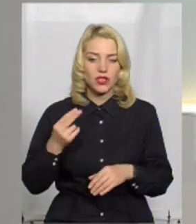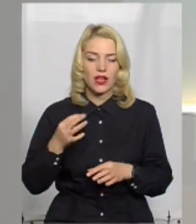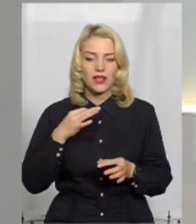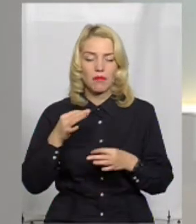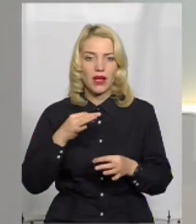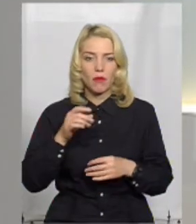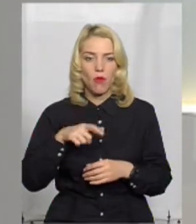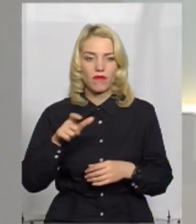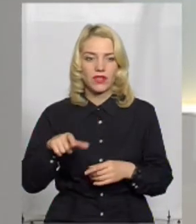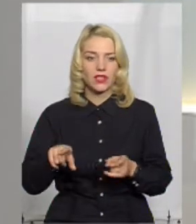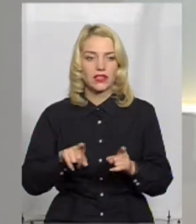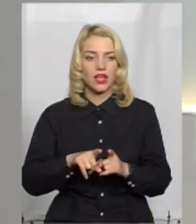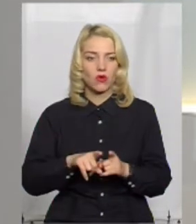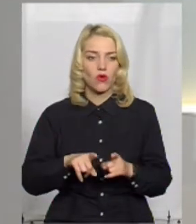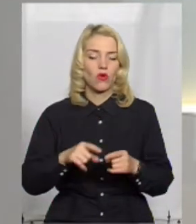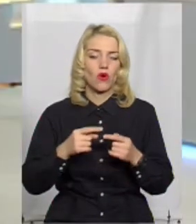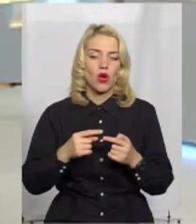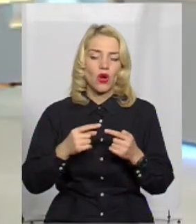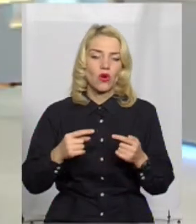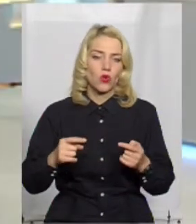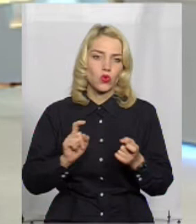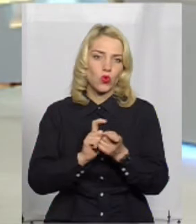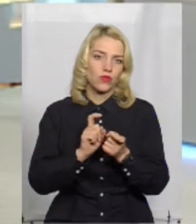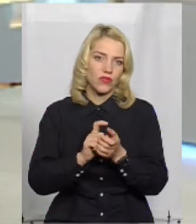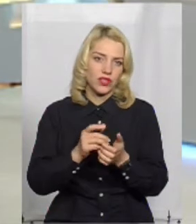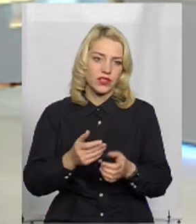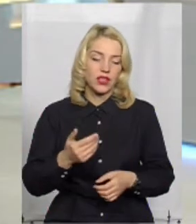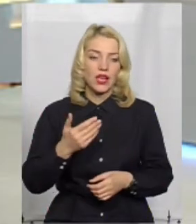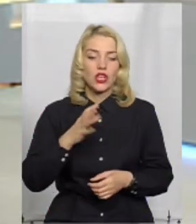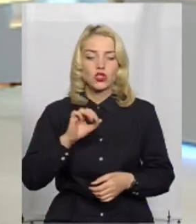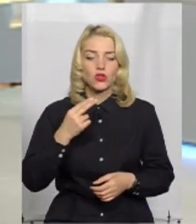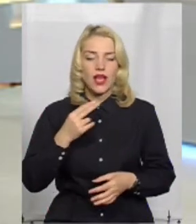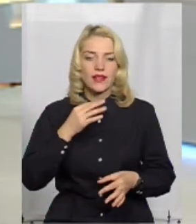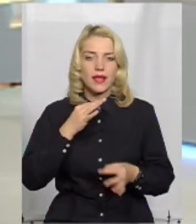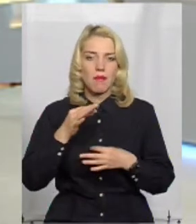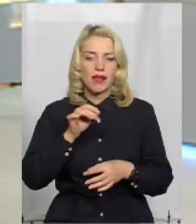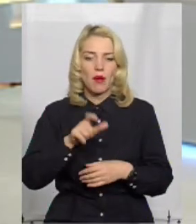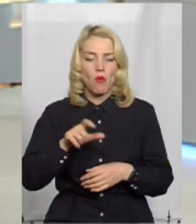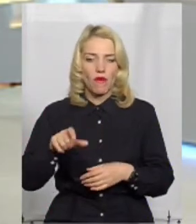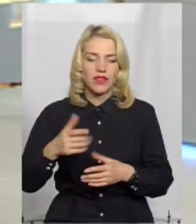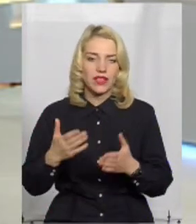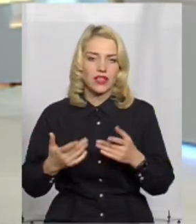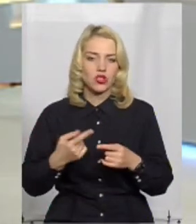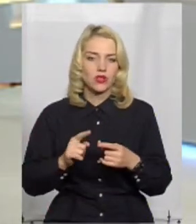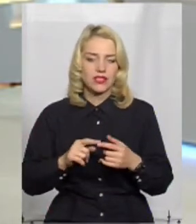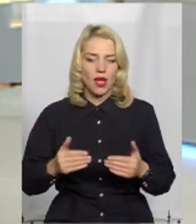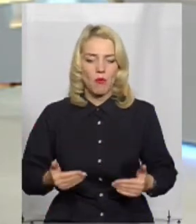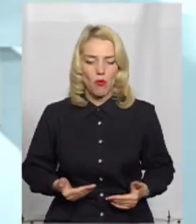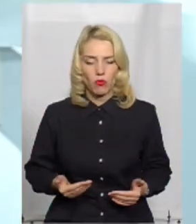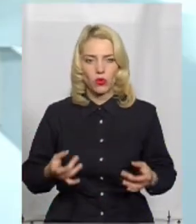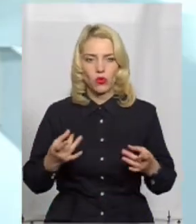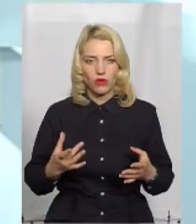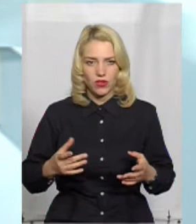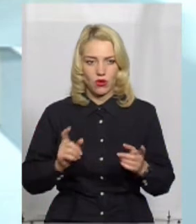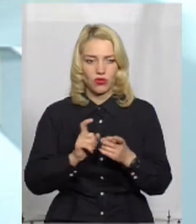перемовники такого роду конфлікти? Соціальні перемовники, якщо це побутовий конфлікт,